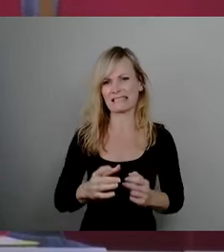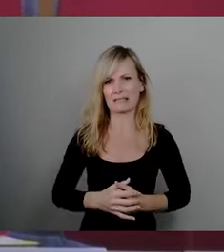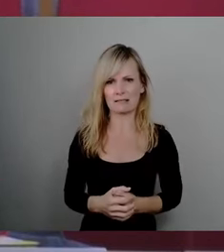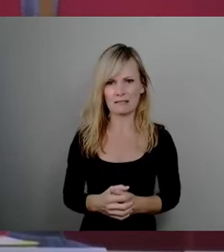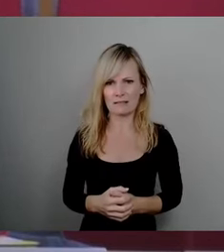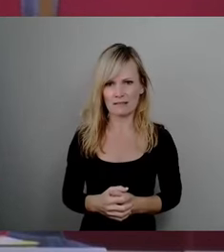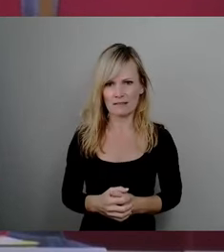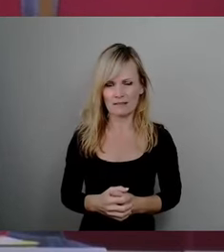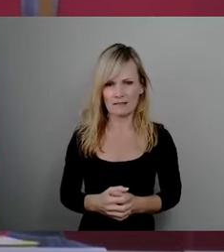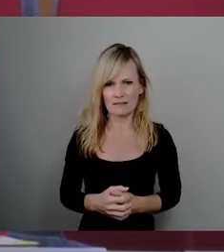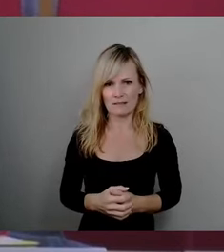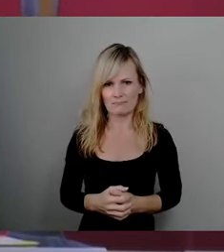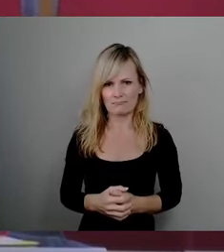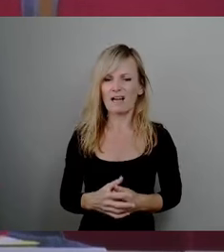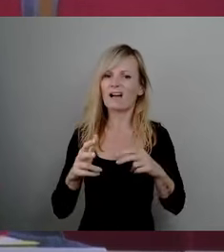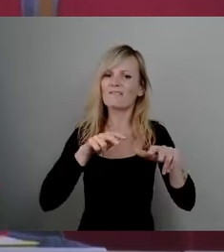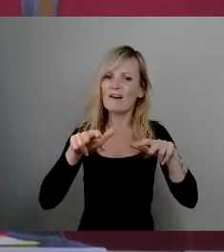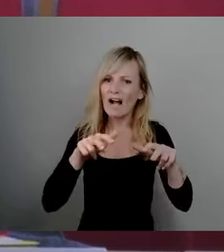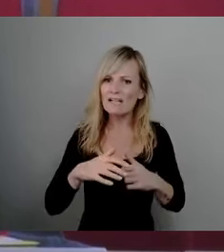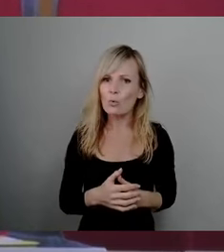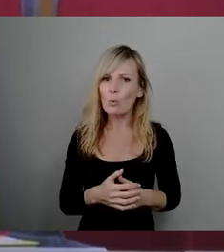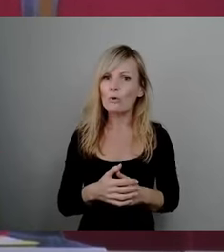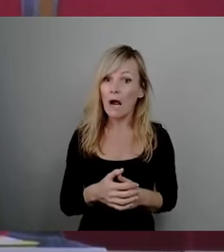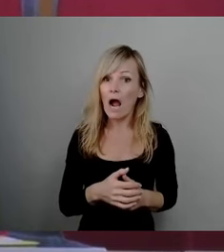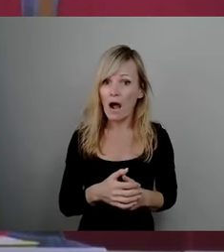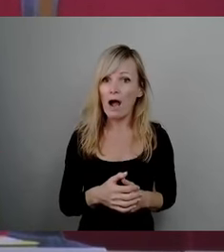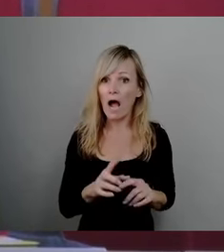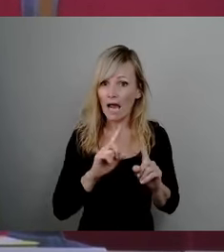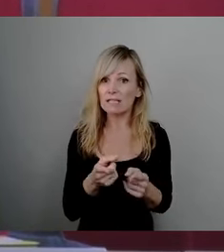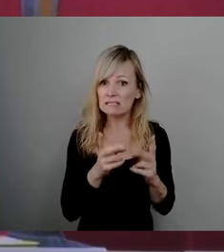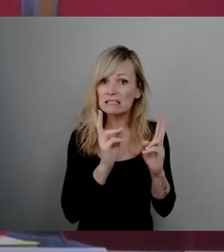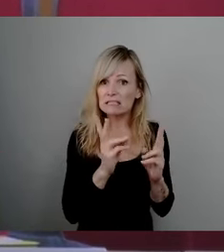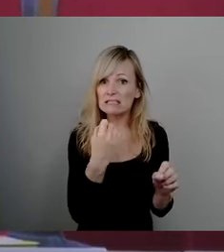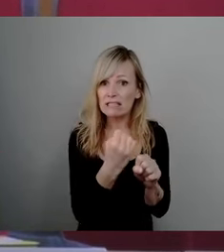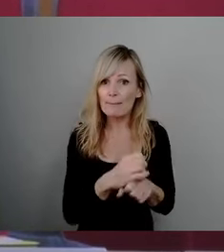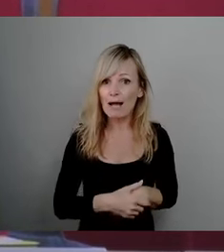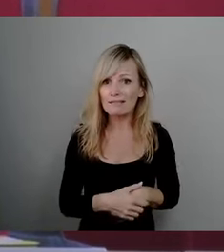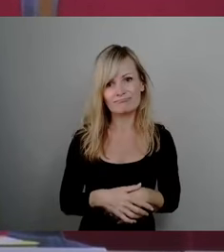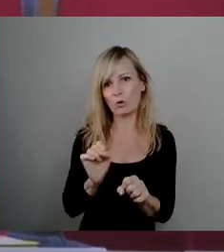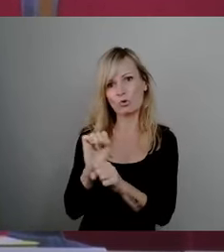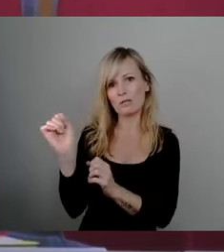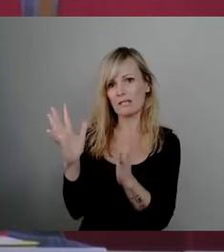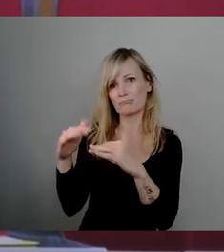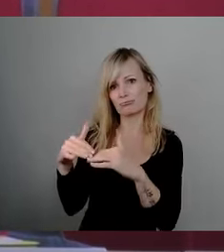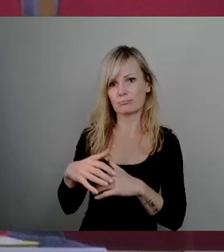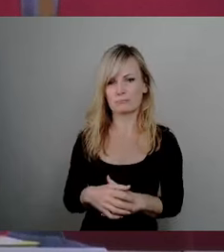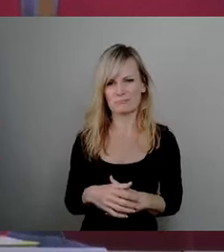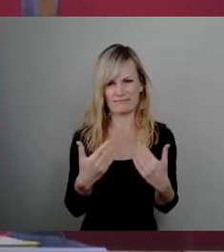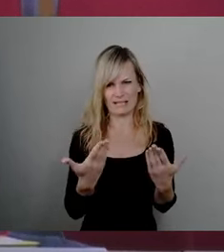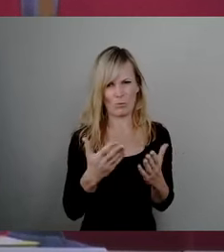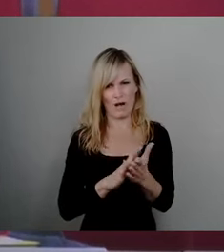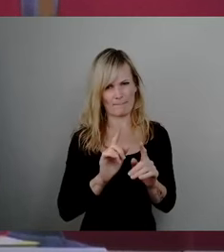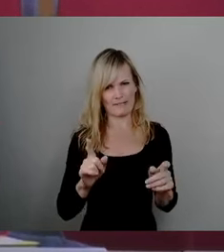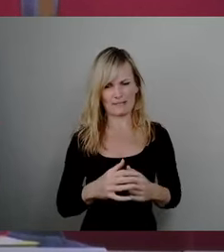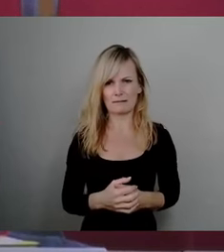eigentlich Verwaltung alles richtig gemacht hat, aber die Brücke trotzdem eingestürzt ist. Sorry, aber so funktioniert das nicht. Ich habe das mal so in meinem